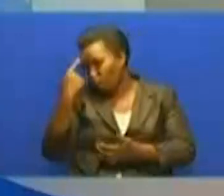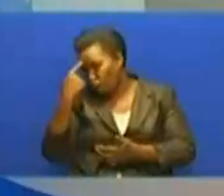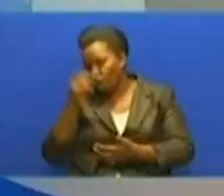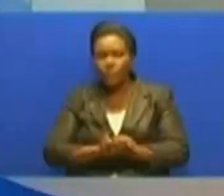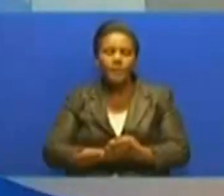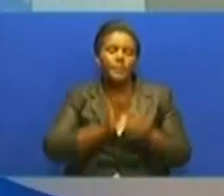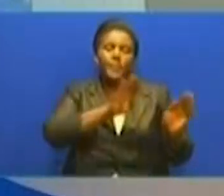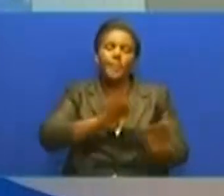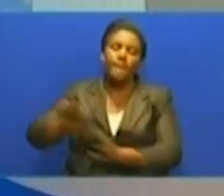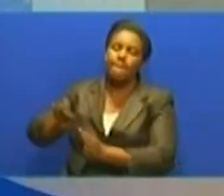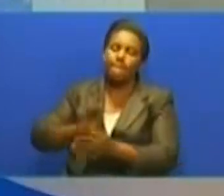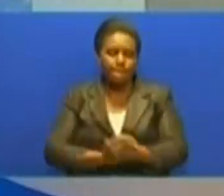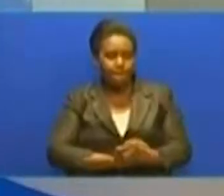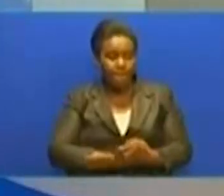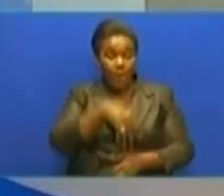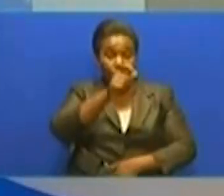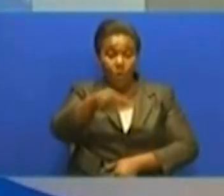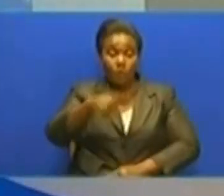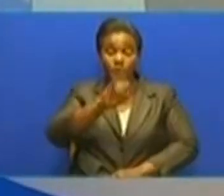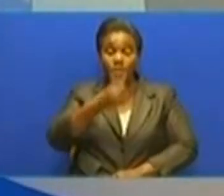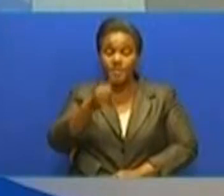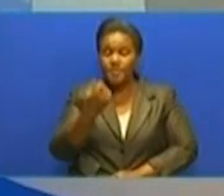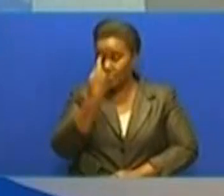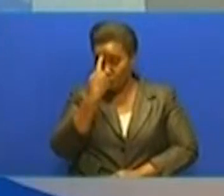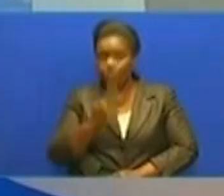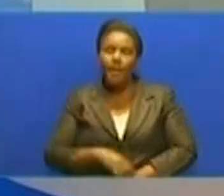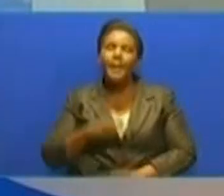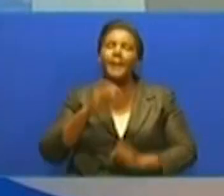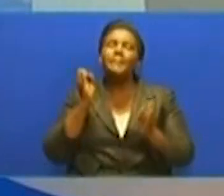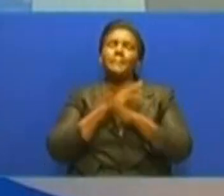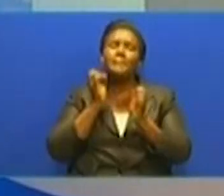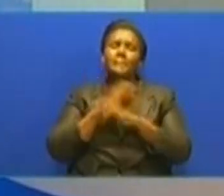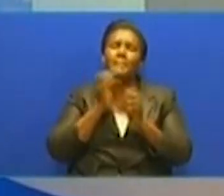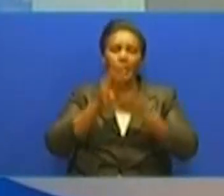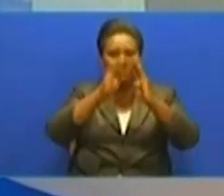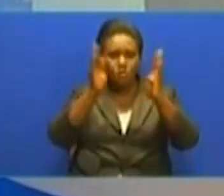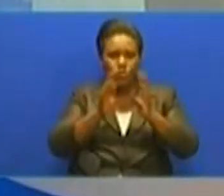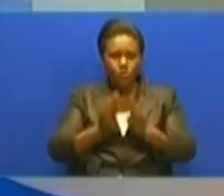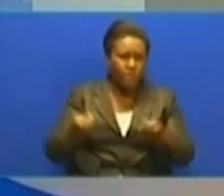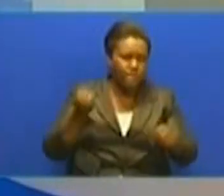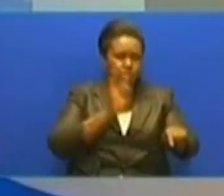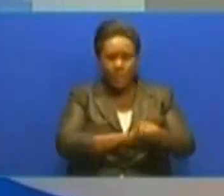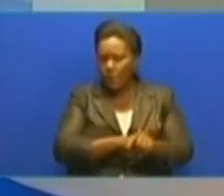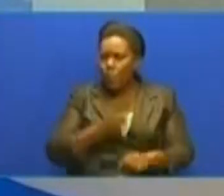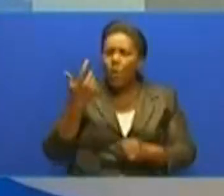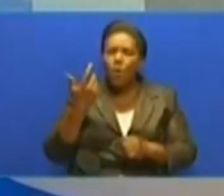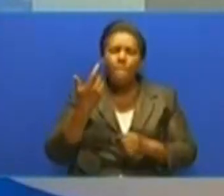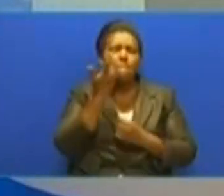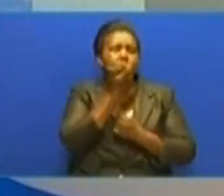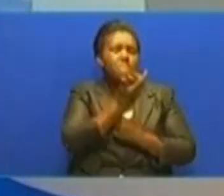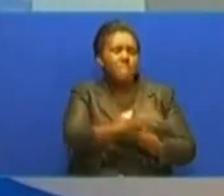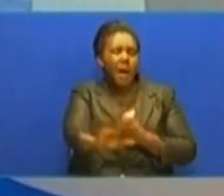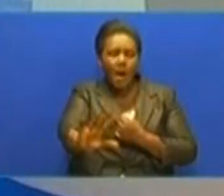Na bandhi ya wakazo jiji la Dodoma, wamila la mikia tatizo la mundombini kujia maji Karika eneo la Nyerere Square,